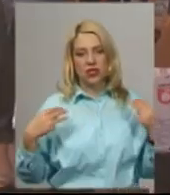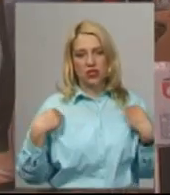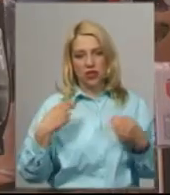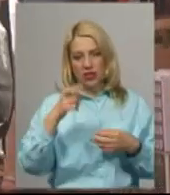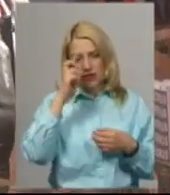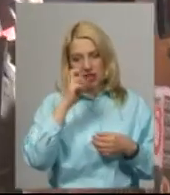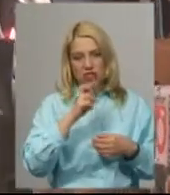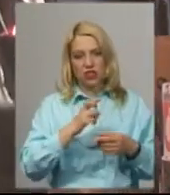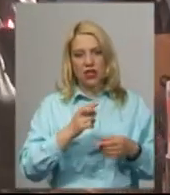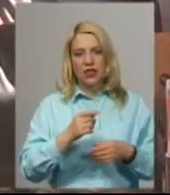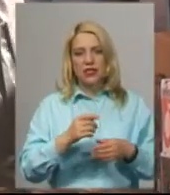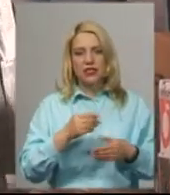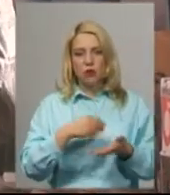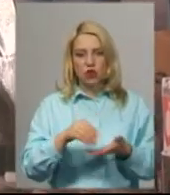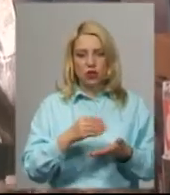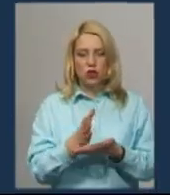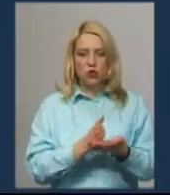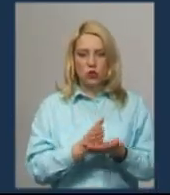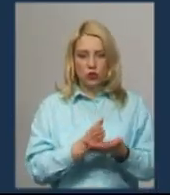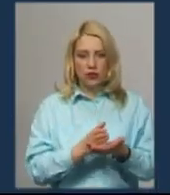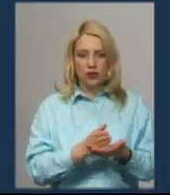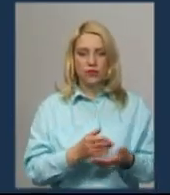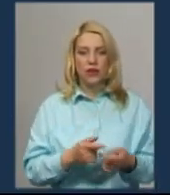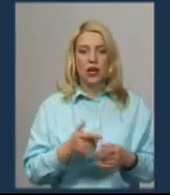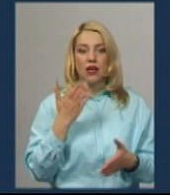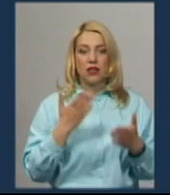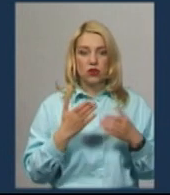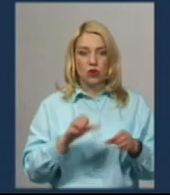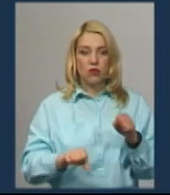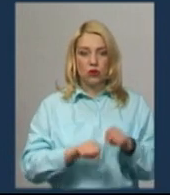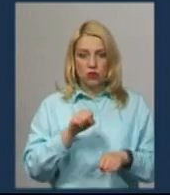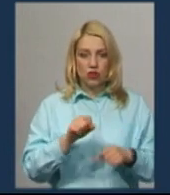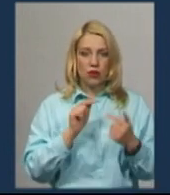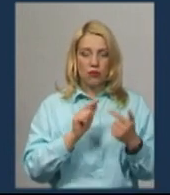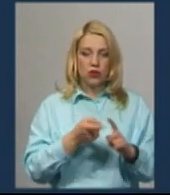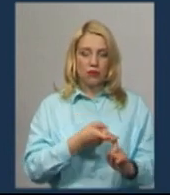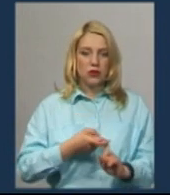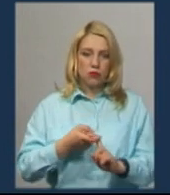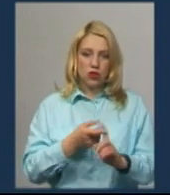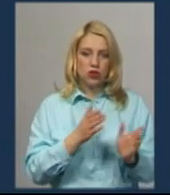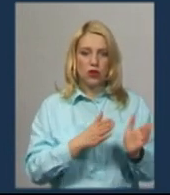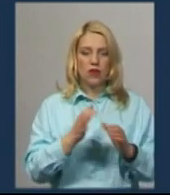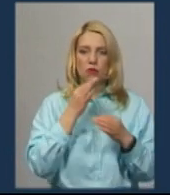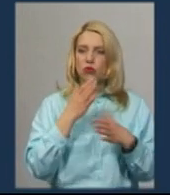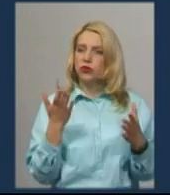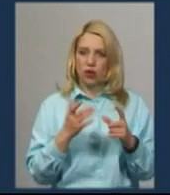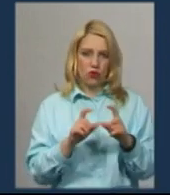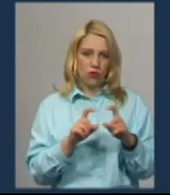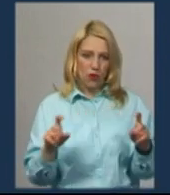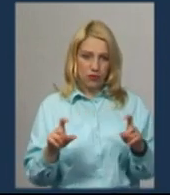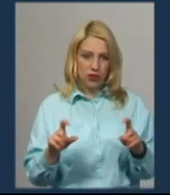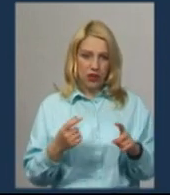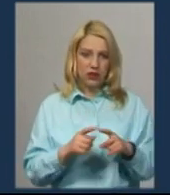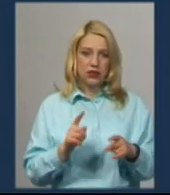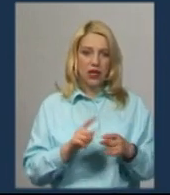законодавства Держпорозпоживслужби Ігор Баланюк. За порушення протиепідемічного режиму на будь-якому об'єкті. Відповідальність заслана